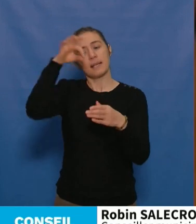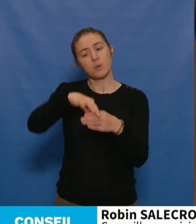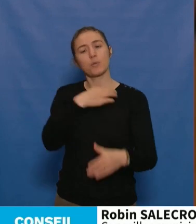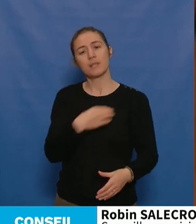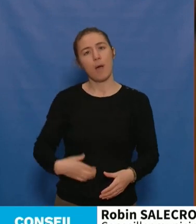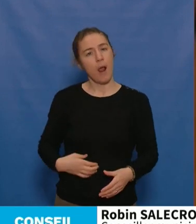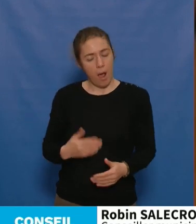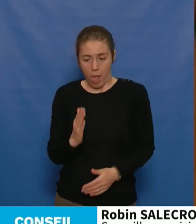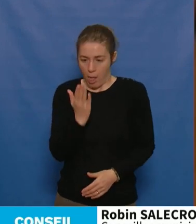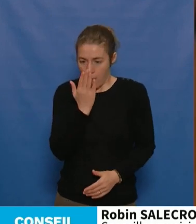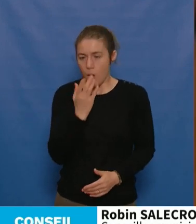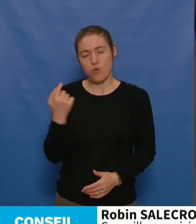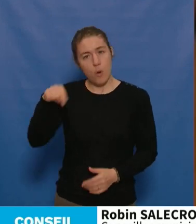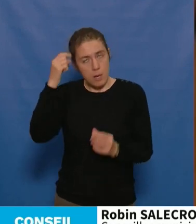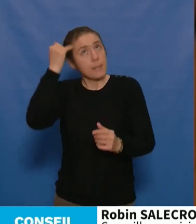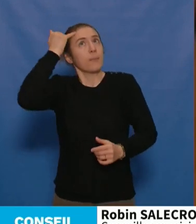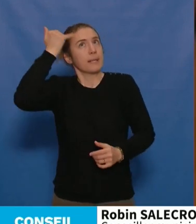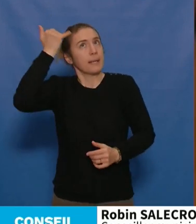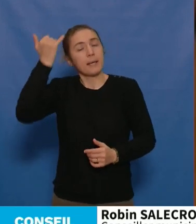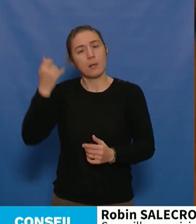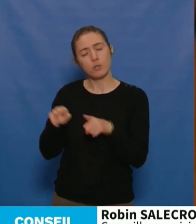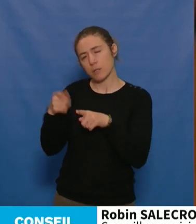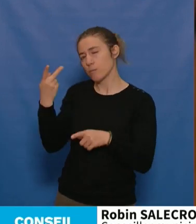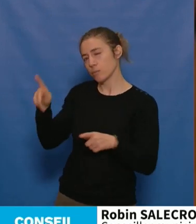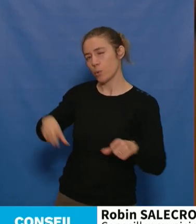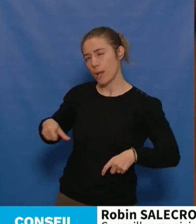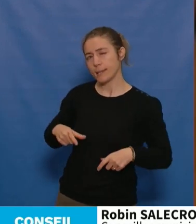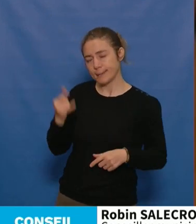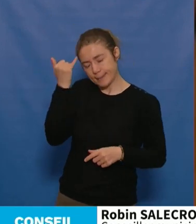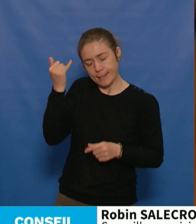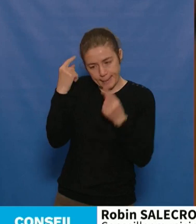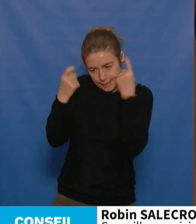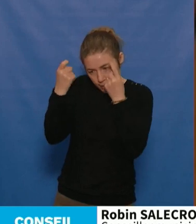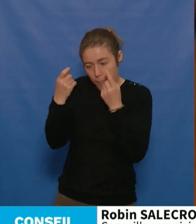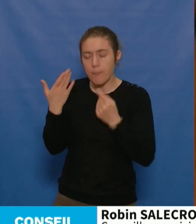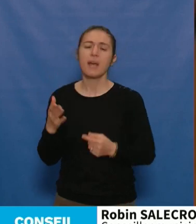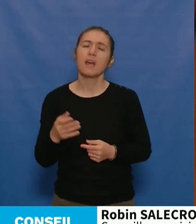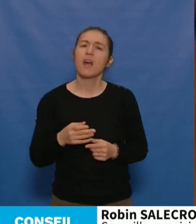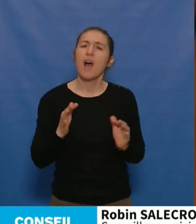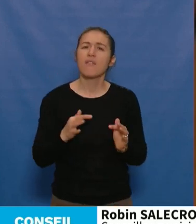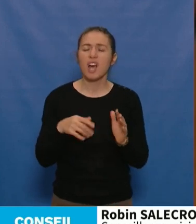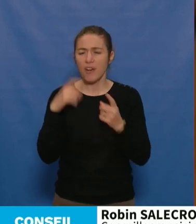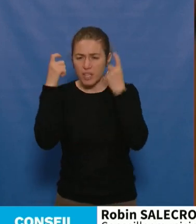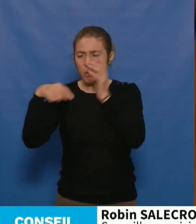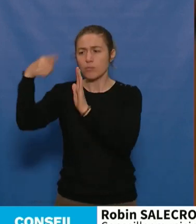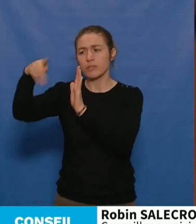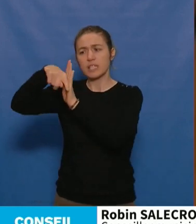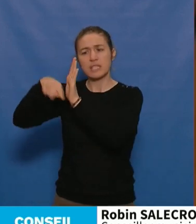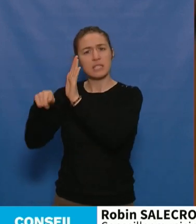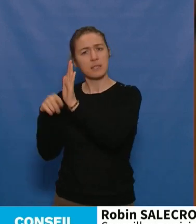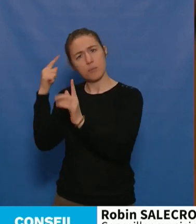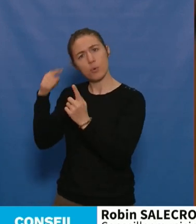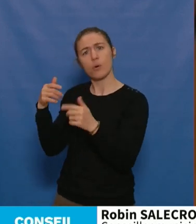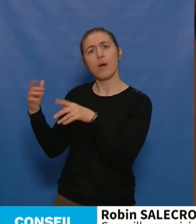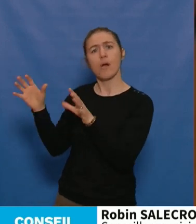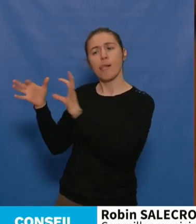beaucoup, avec beaucoup de vos collègues d'ailleurs. Mais peut-être discutez, au lieu de la composition d'une liste municipale avec vos amis macronistes,